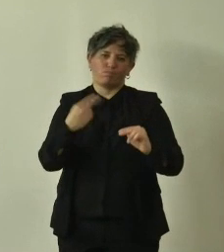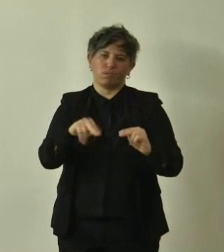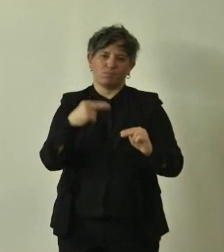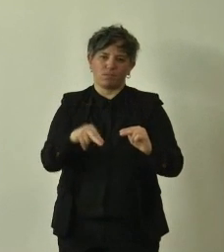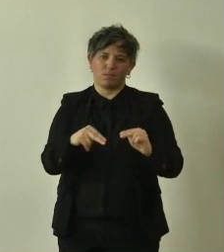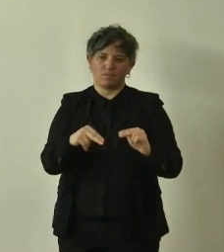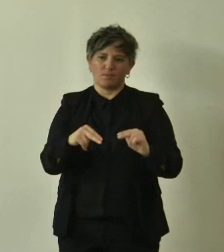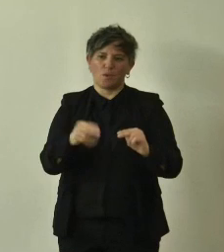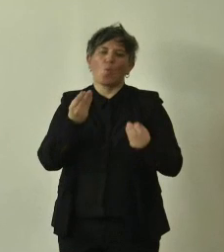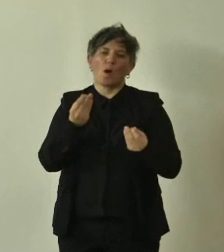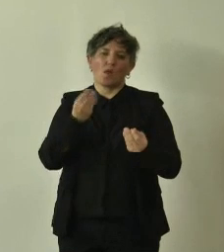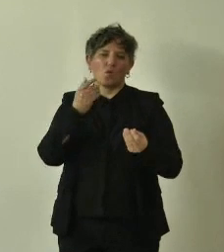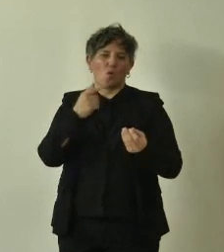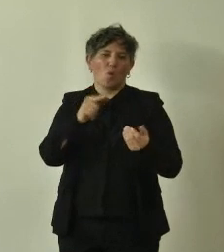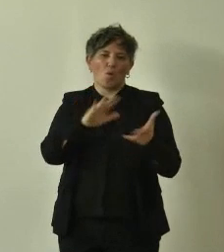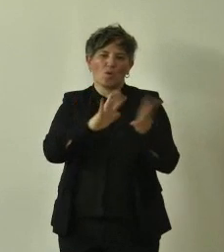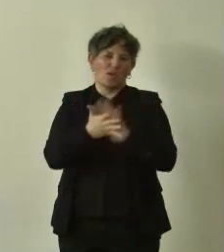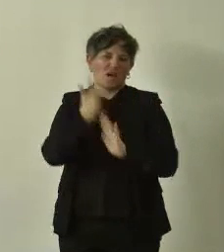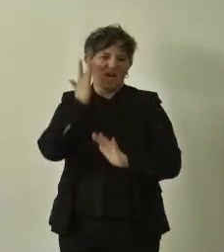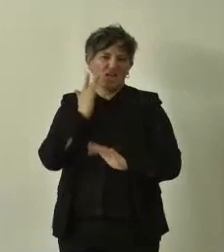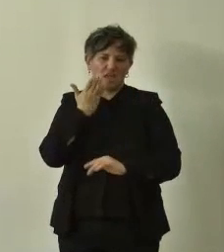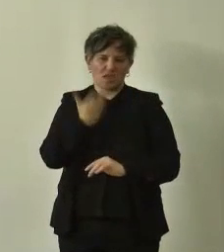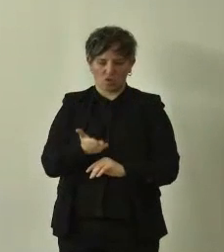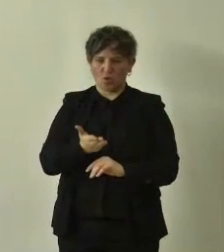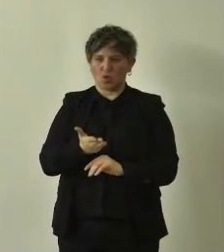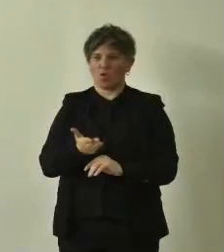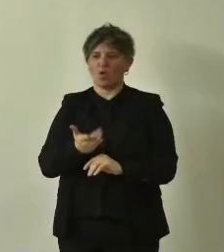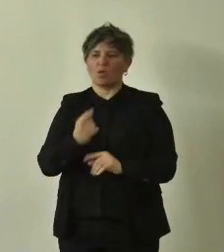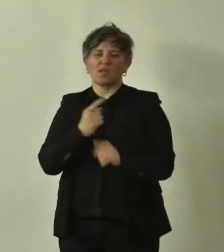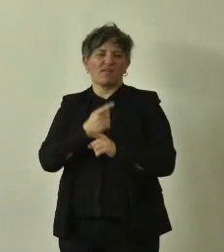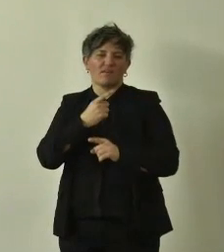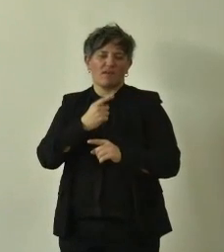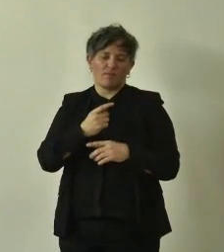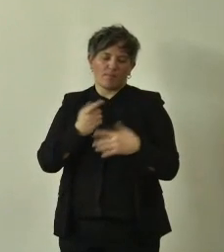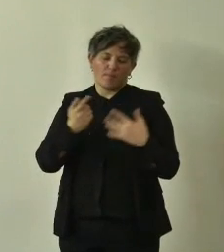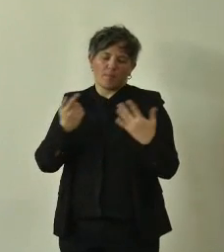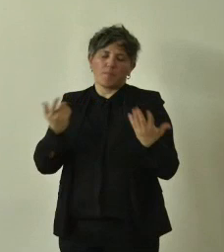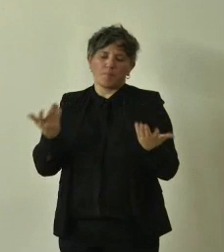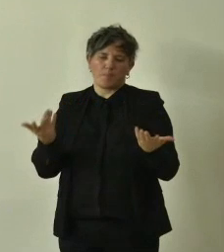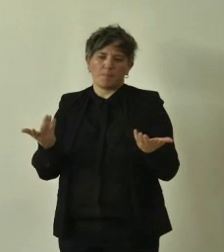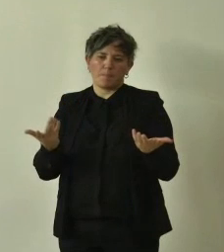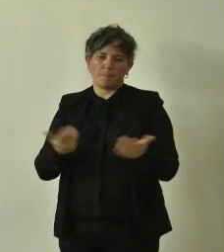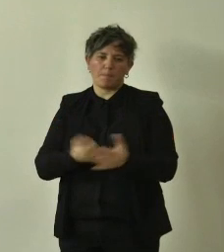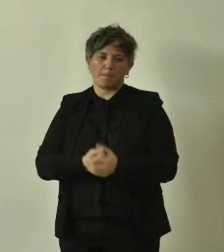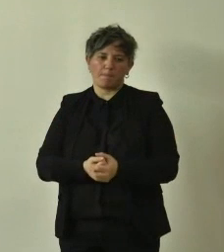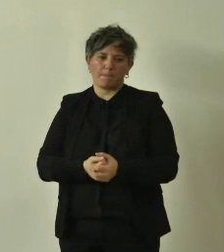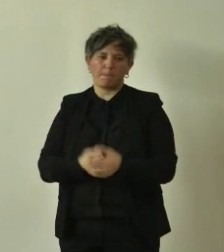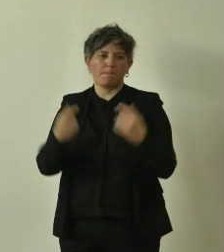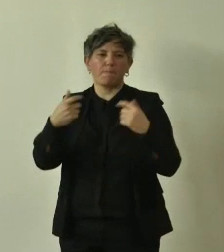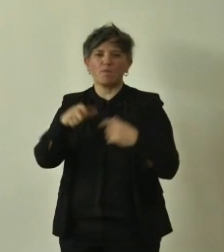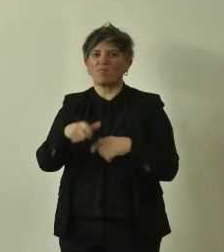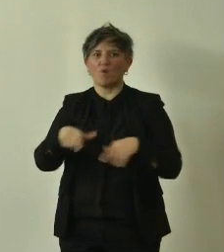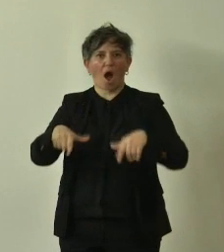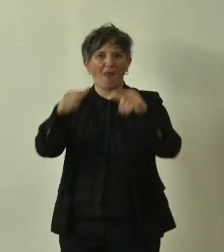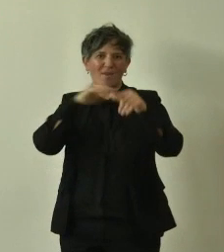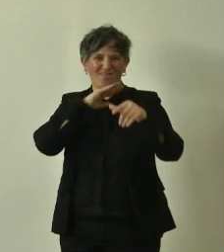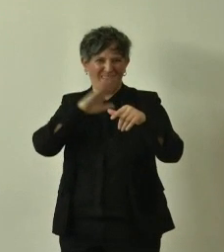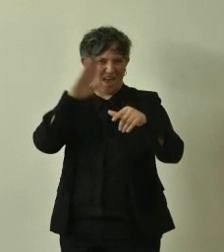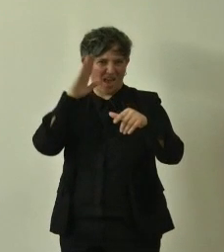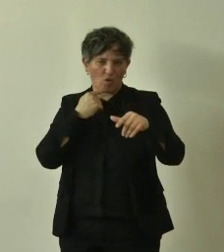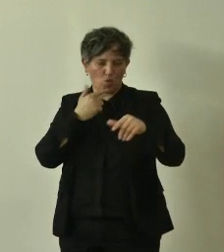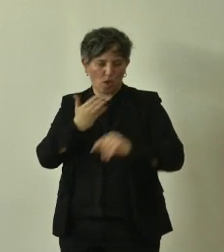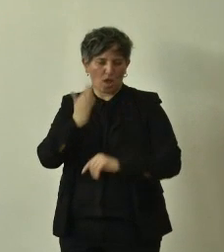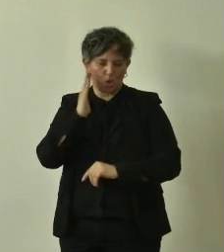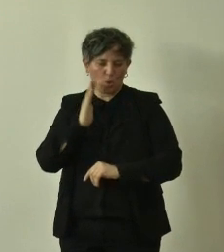fare l'impossibile, però può capitare, non sono eterni anche perché sono alberi vecchi è già stato detto e